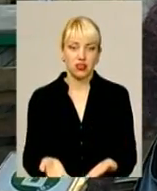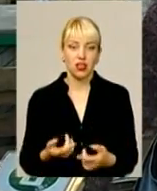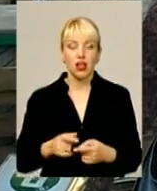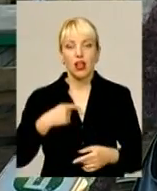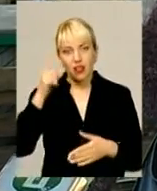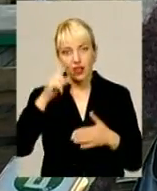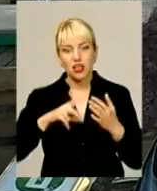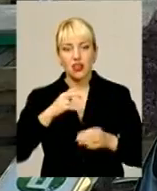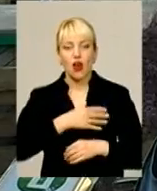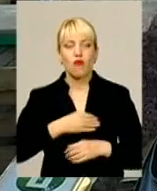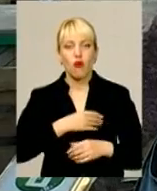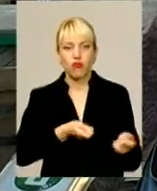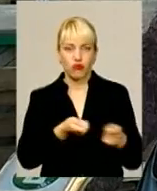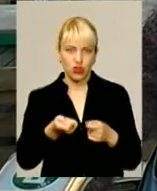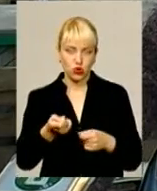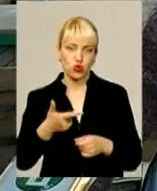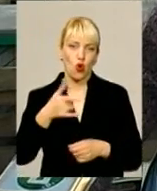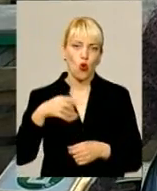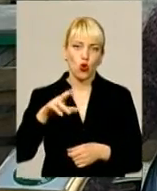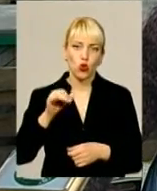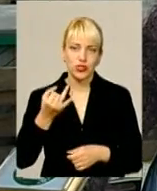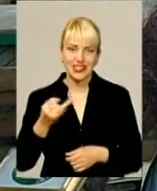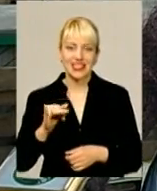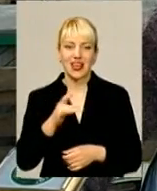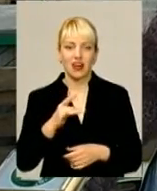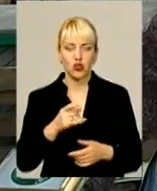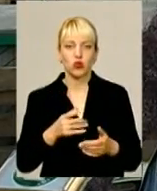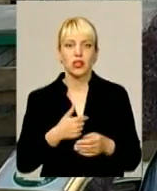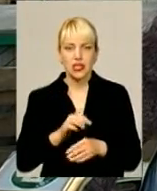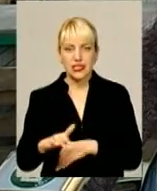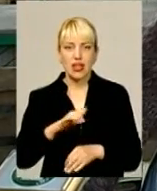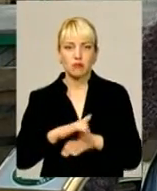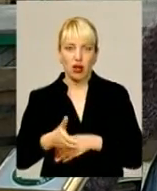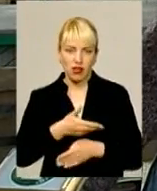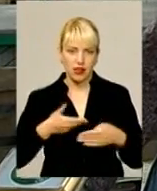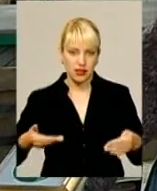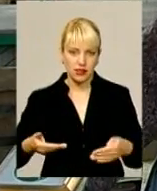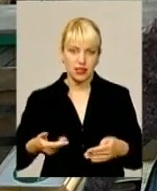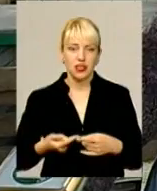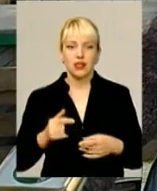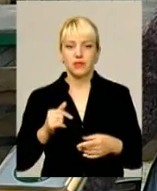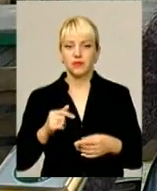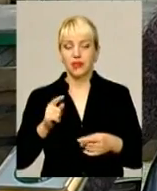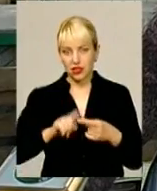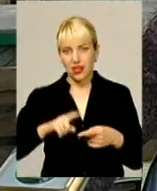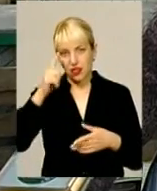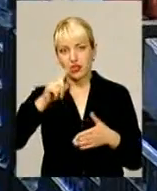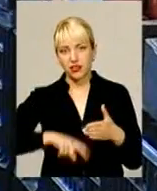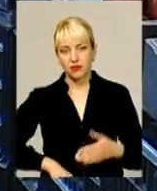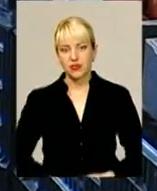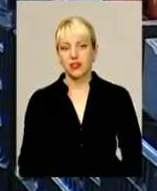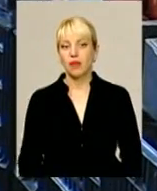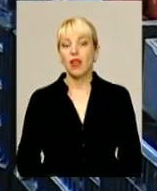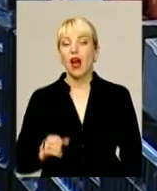на Львів, Львів, Львів, вона везуть, ну і Городоцький район снабжає хорошо капустою. На ці надіюємося людей.